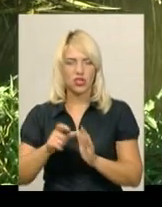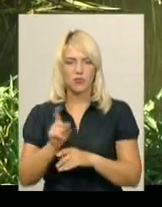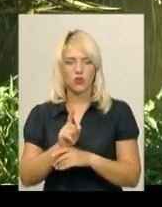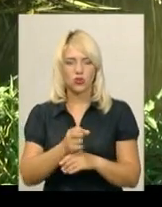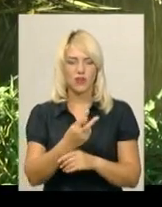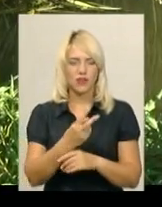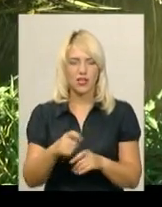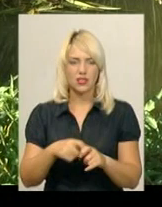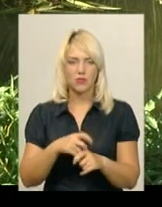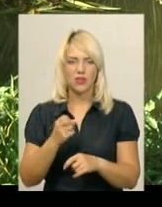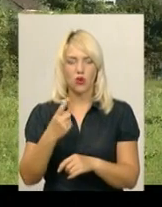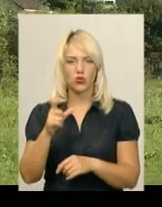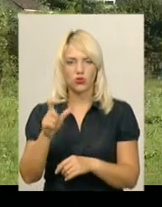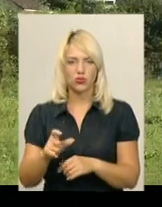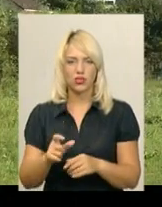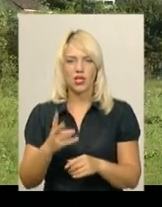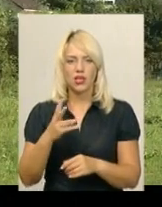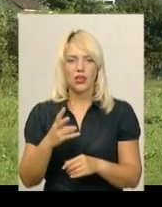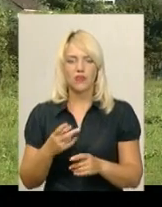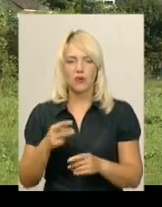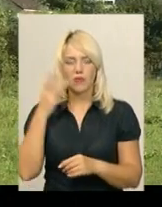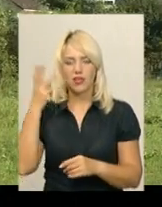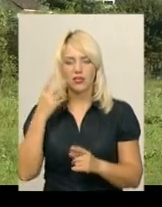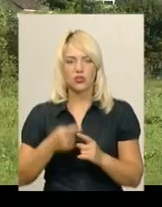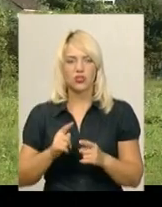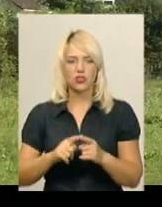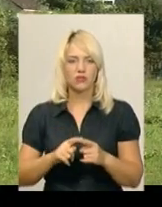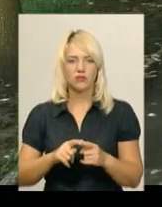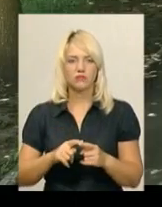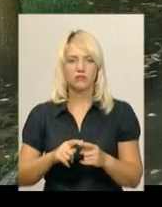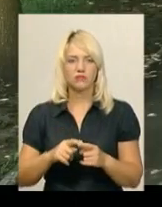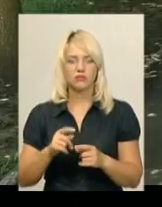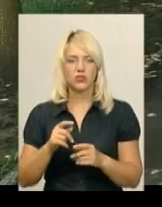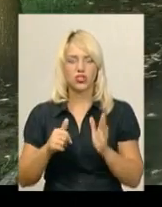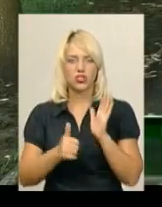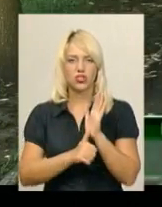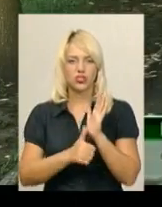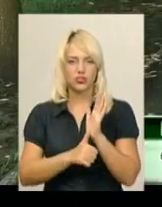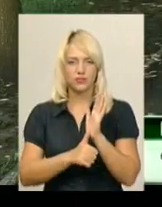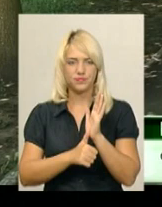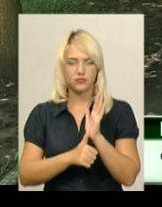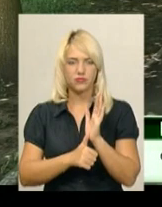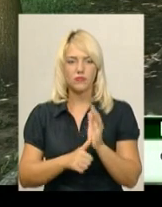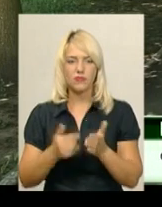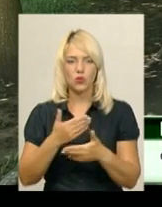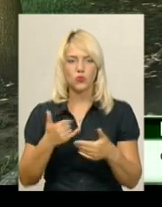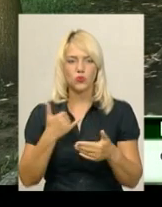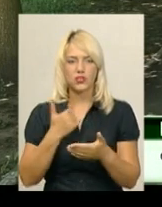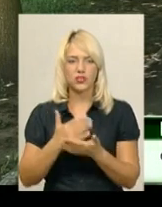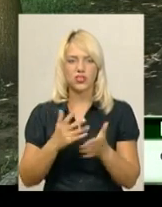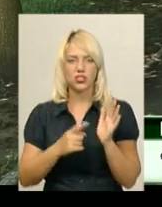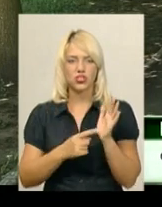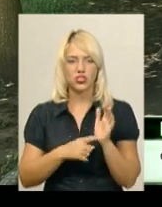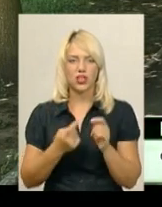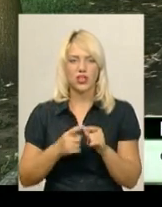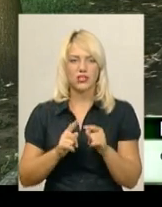12 метрів на одного жителя міста у Хмельницькому цей показник дорівнює шести. Ми маємо десь біля шести, і це